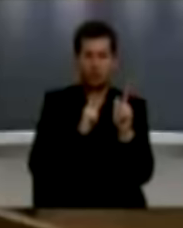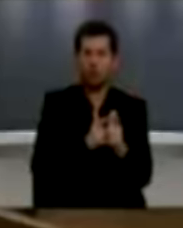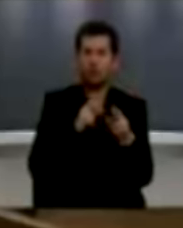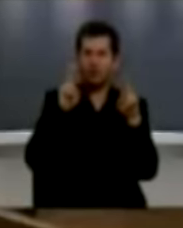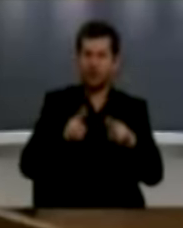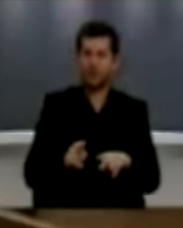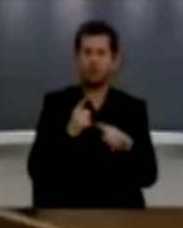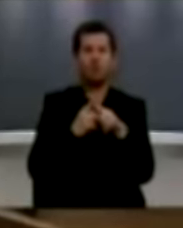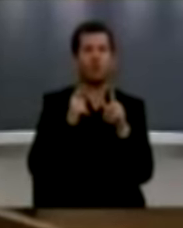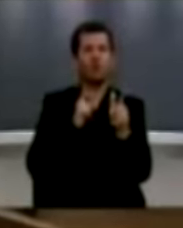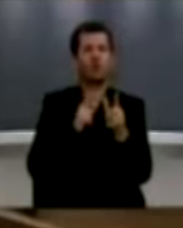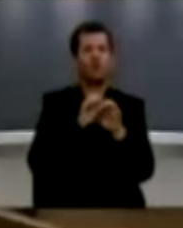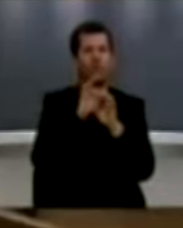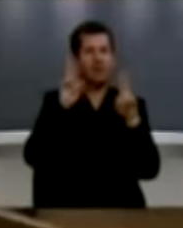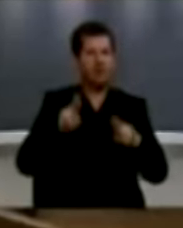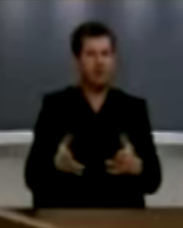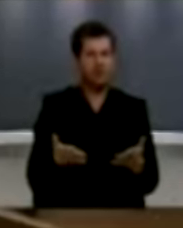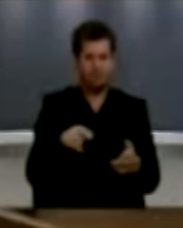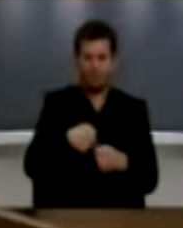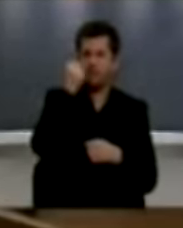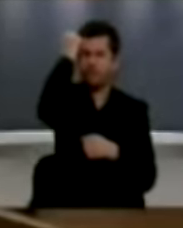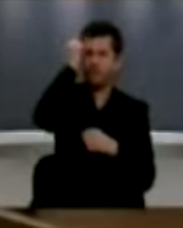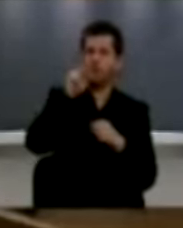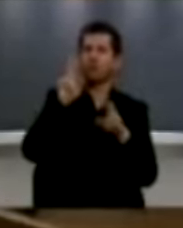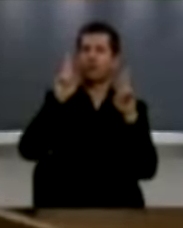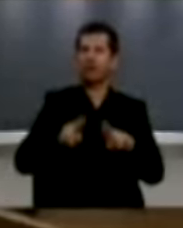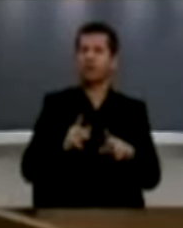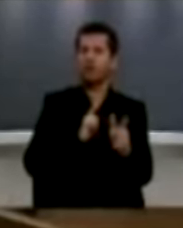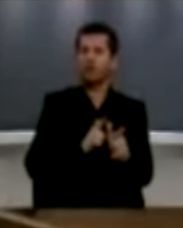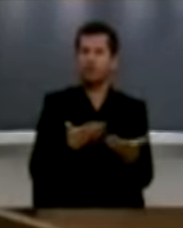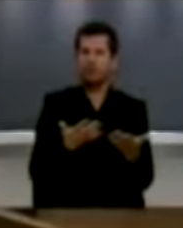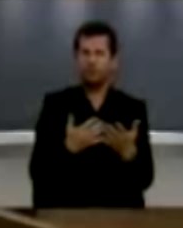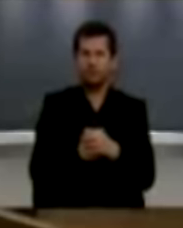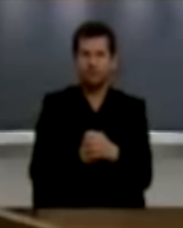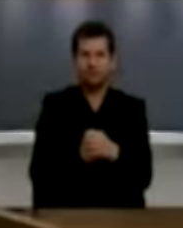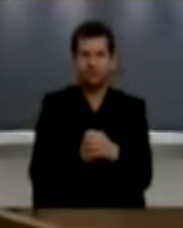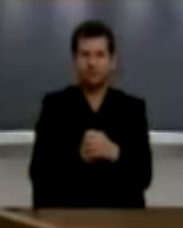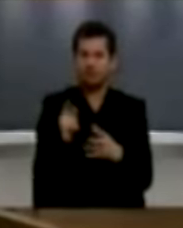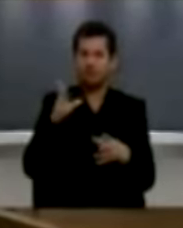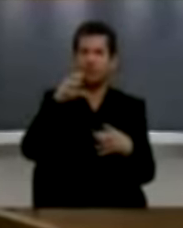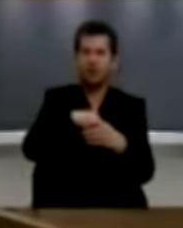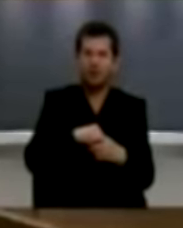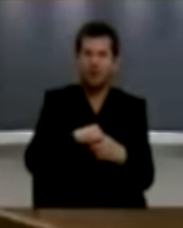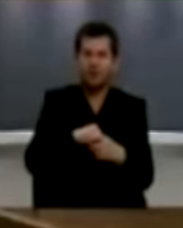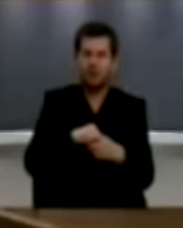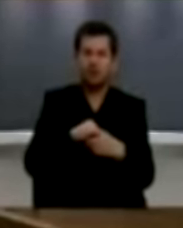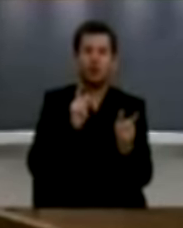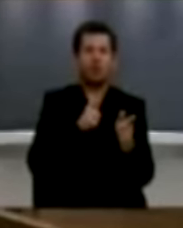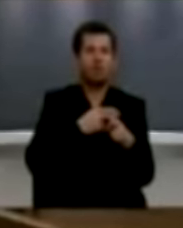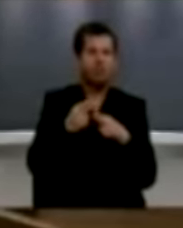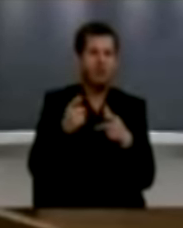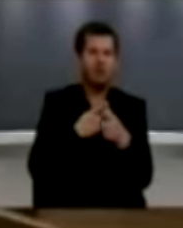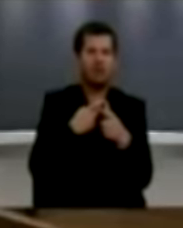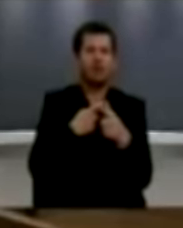ljuftë të pa drejtë. Ljufta Kosovës ka qenë e drejtë, por nuk duhet të hymë në atëtë themi se ka ljuftë pastrë e të pa pastrë,